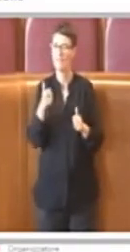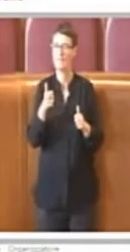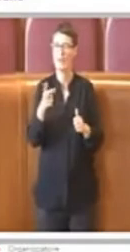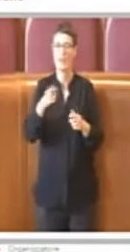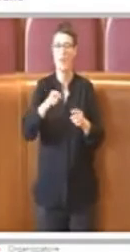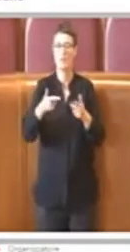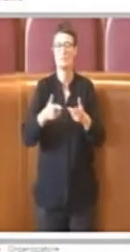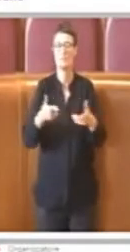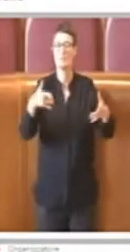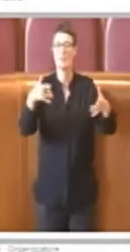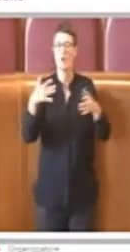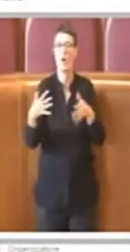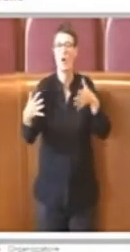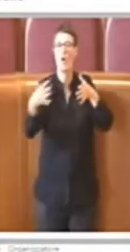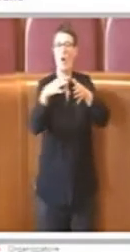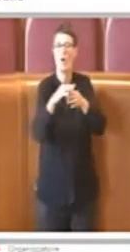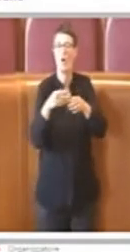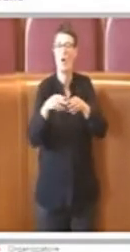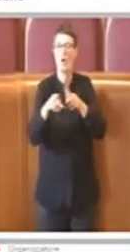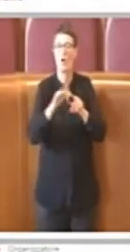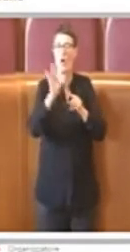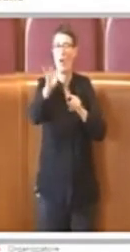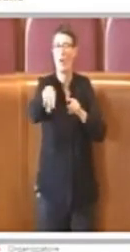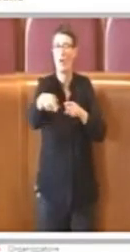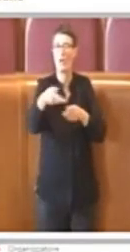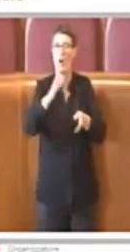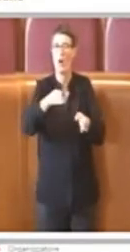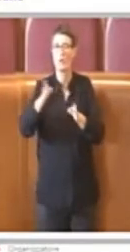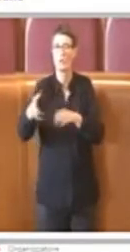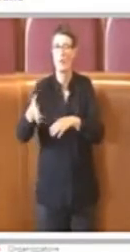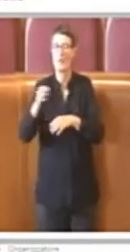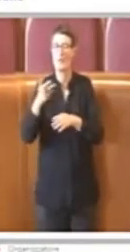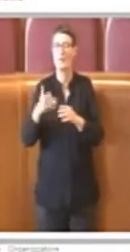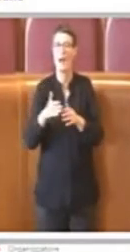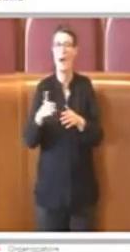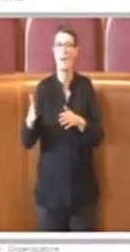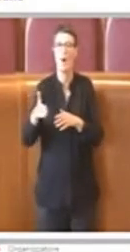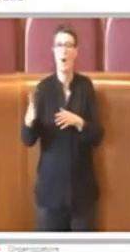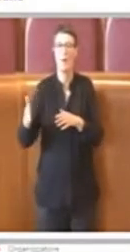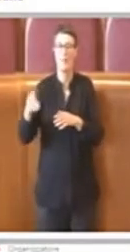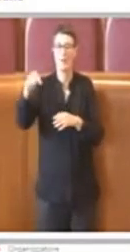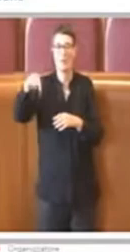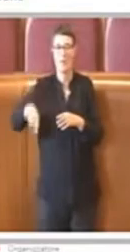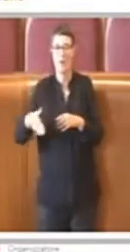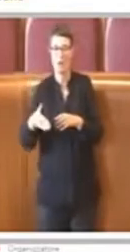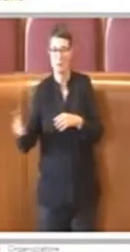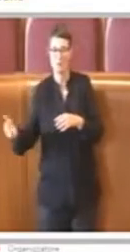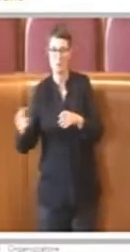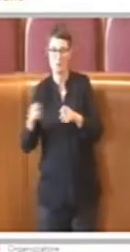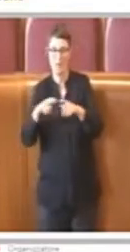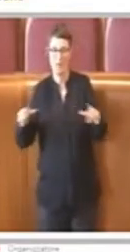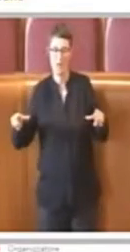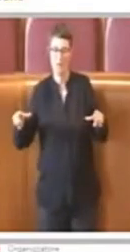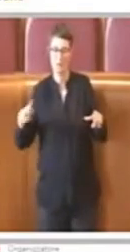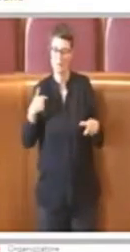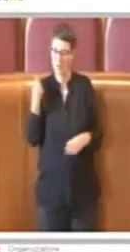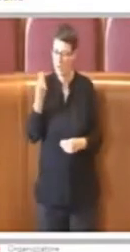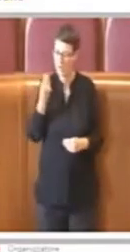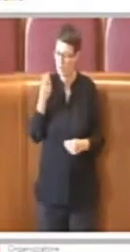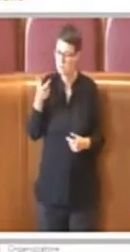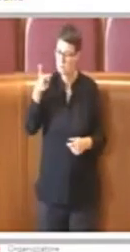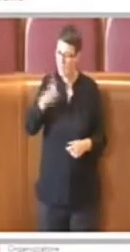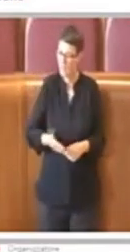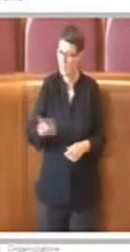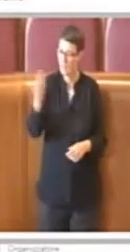interessanti della periferia sud-est della città di Roma, mi chiedo però come mai queste domande non ve le siate fatte quando ad